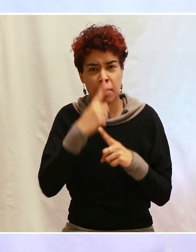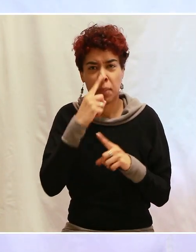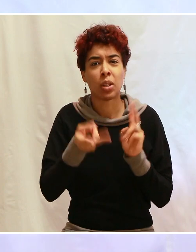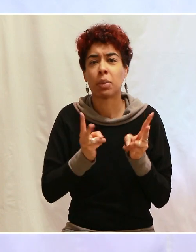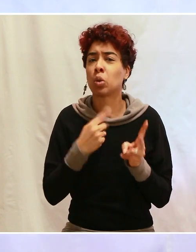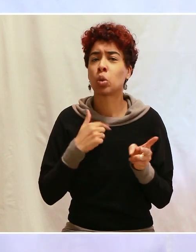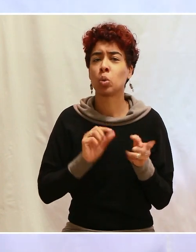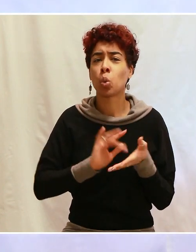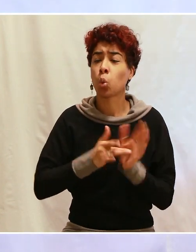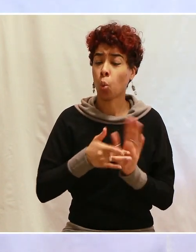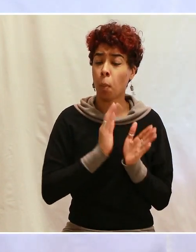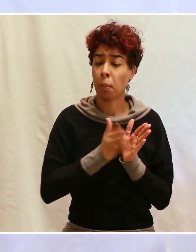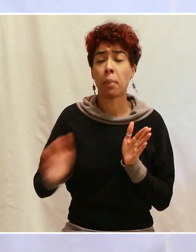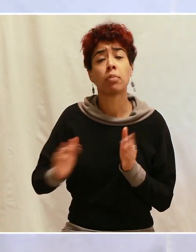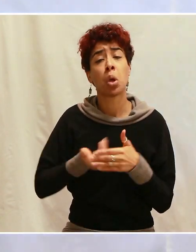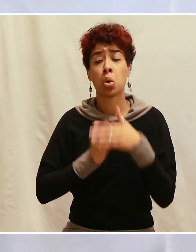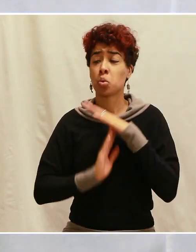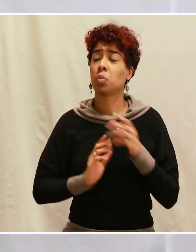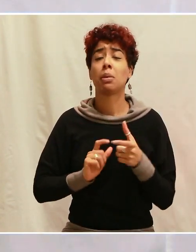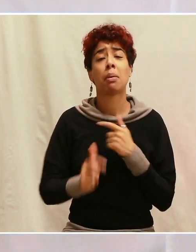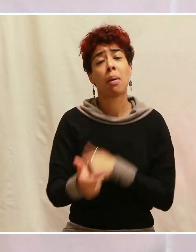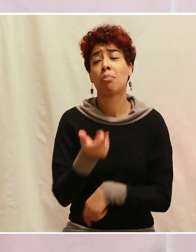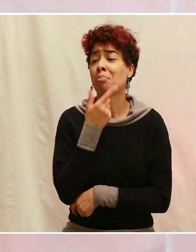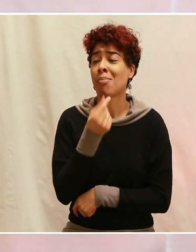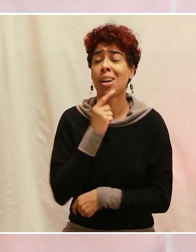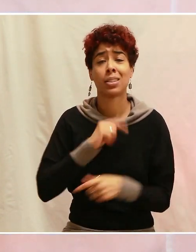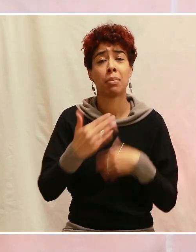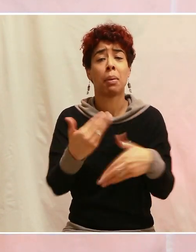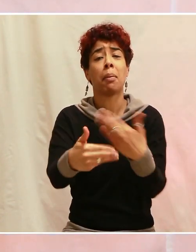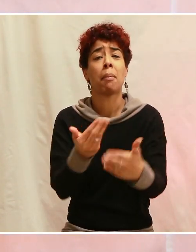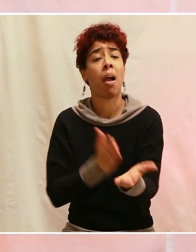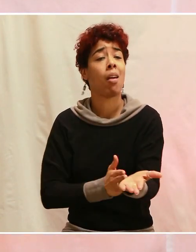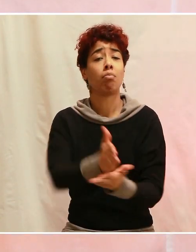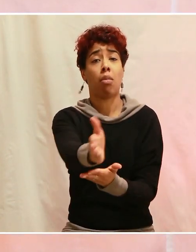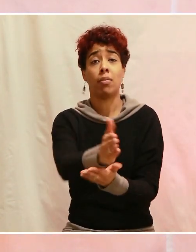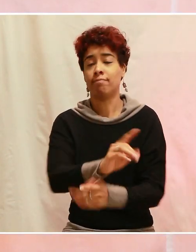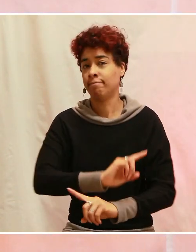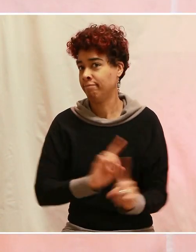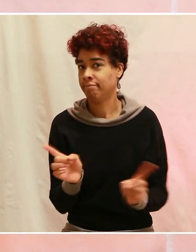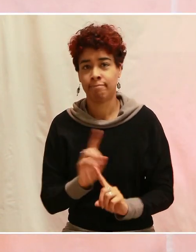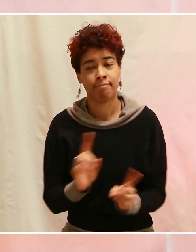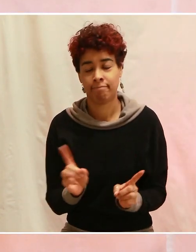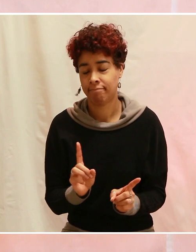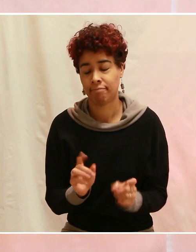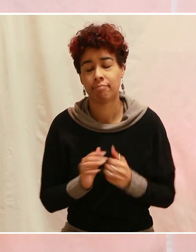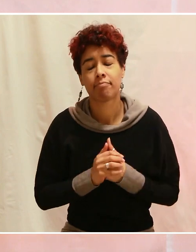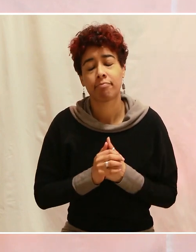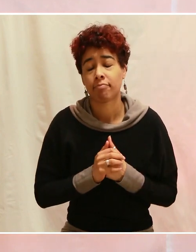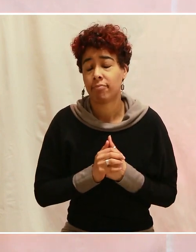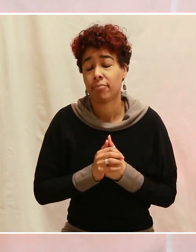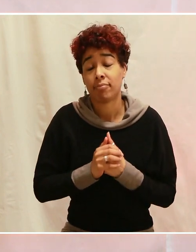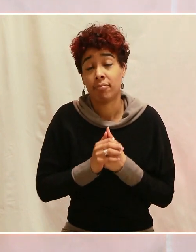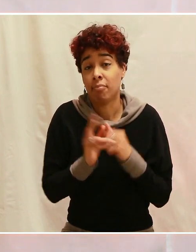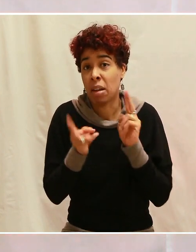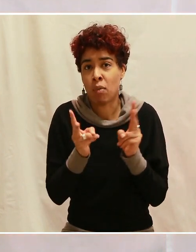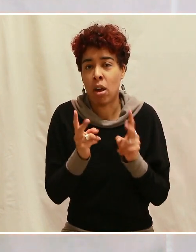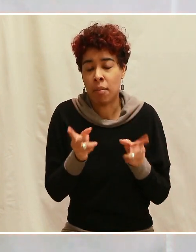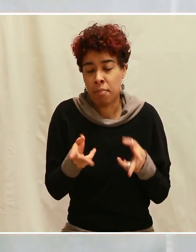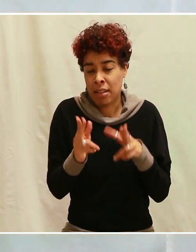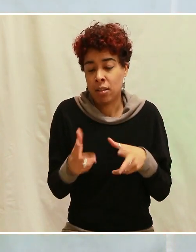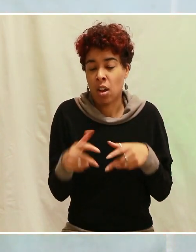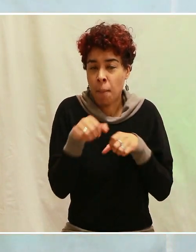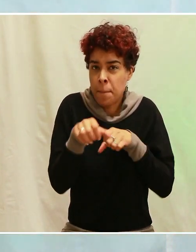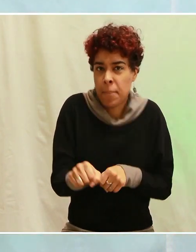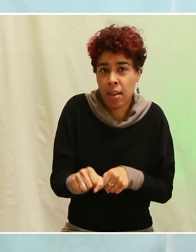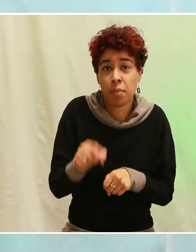calé. Tu te soumets, tu obéis, c'est tranquille, maintenant tu vas tracer ta route. Ce n pas comme ça avec Dieu. Il y a toujours une part de résistance, pourquoi